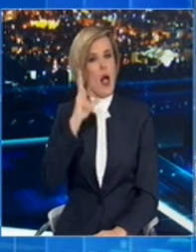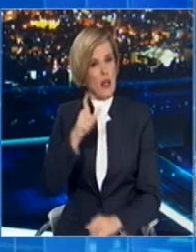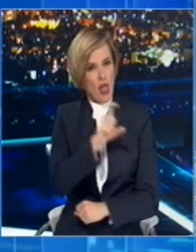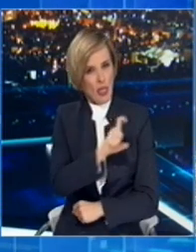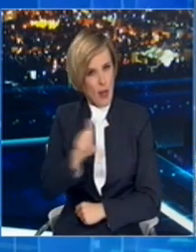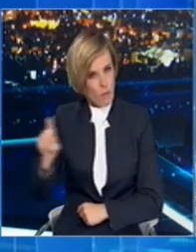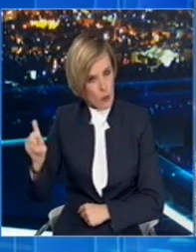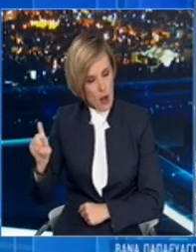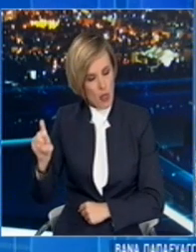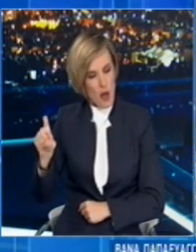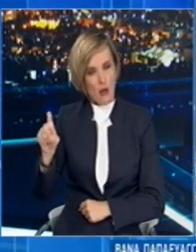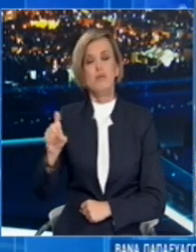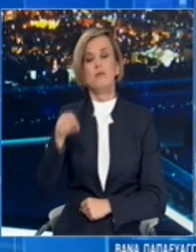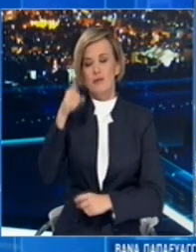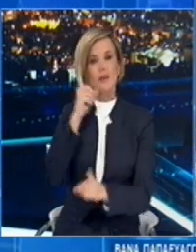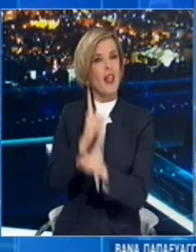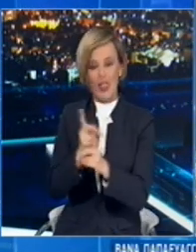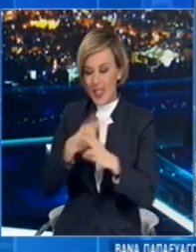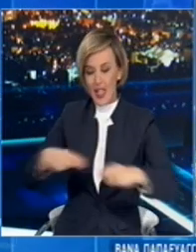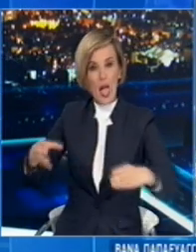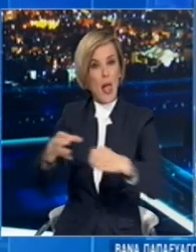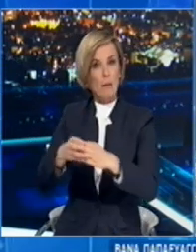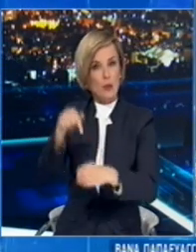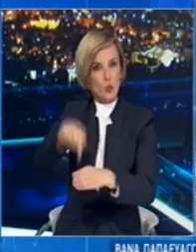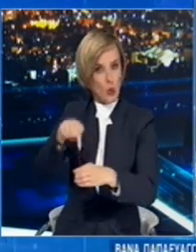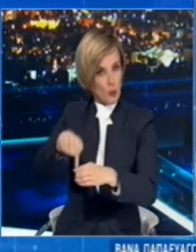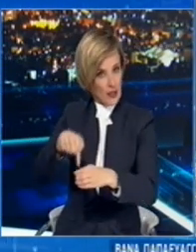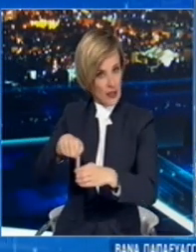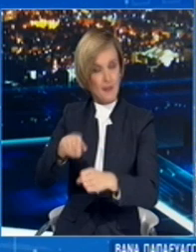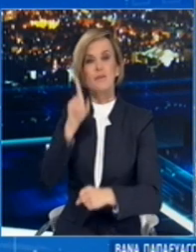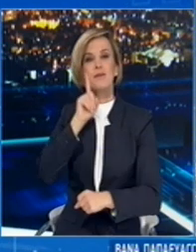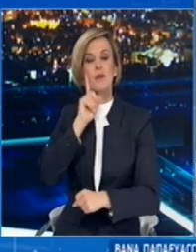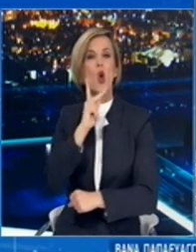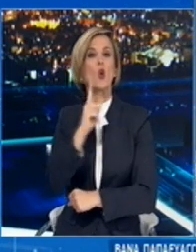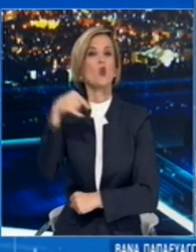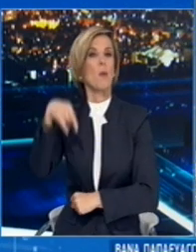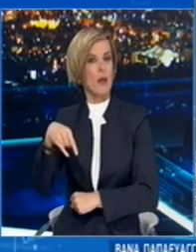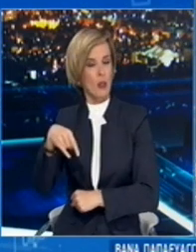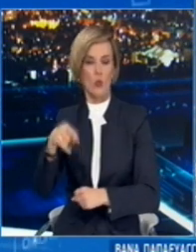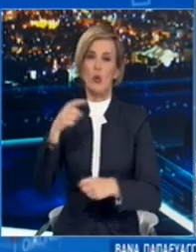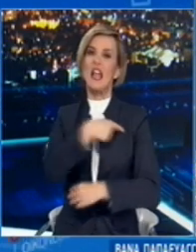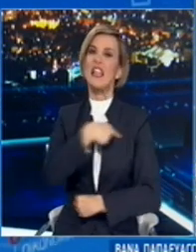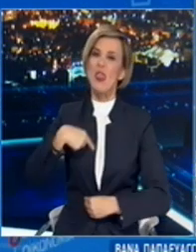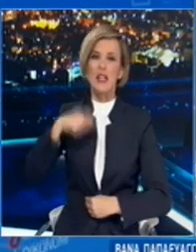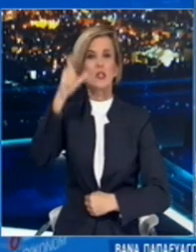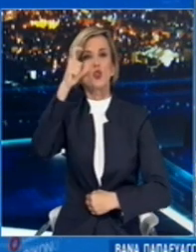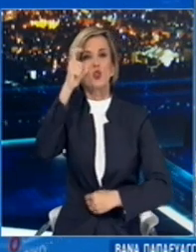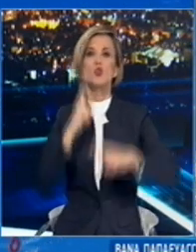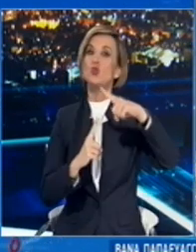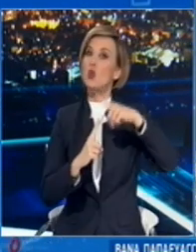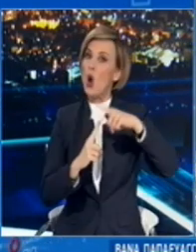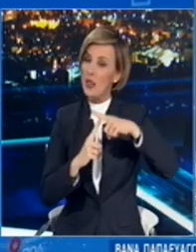Επιτροπής μας από την υπεύθυνη επιδημιολογικής επιτήρησης του ΕΟΔΙ κ. Κοντοπίδου, αλλά και τον καθηγητή κ. Σωτήρη Τσιόδεα